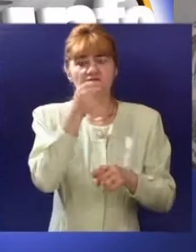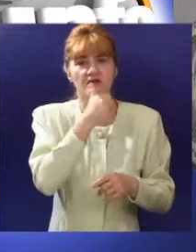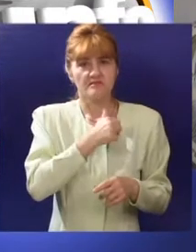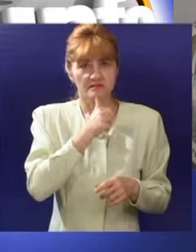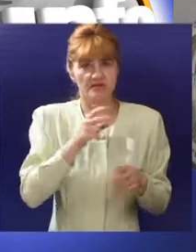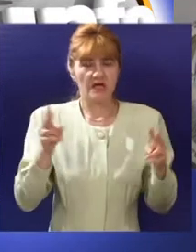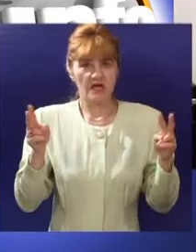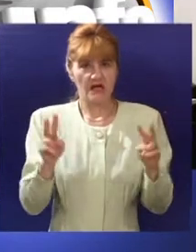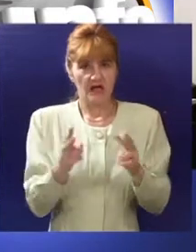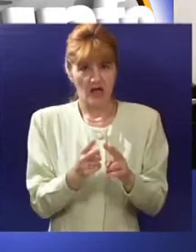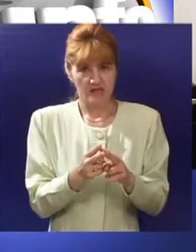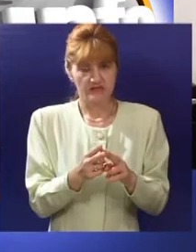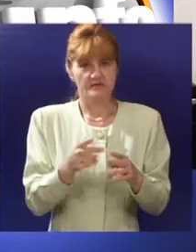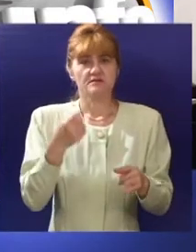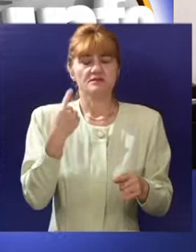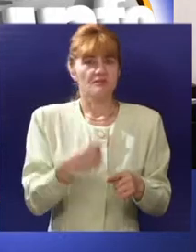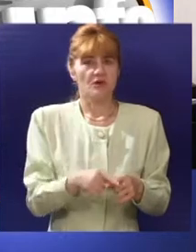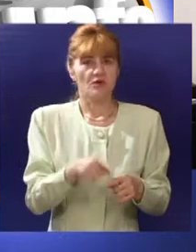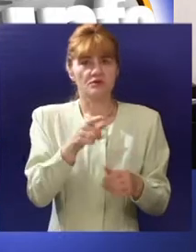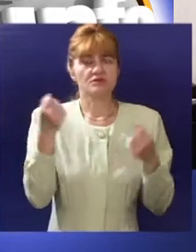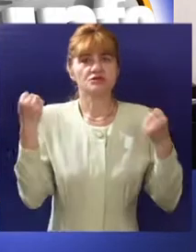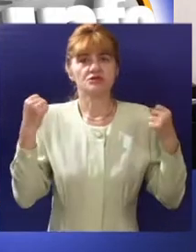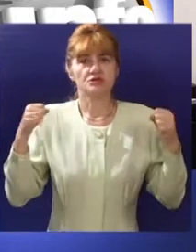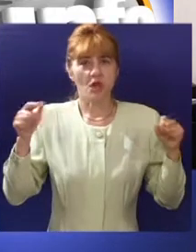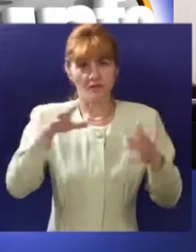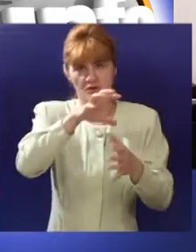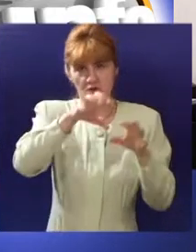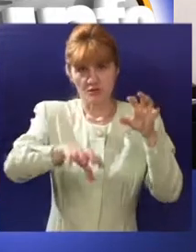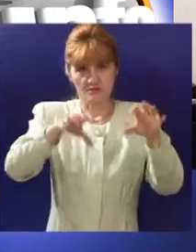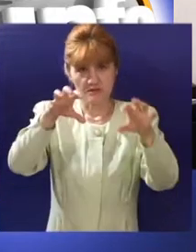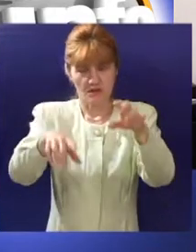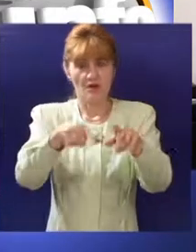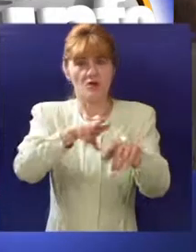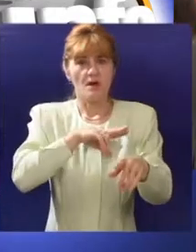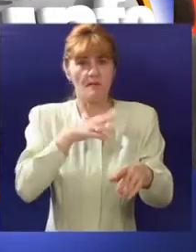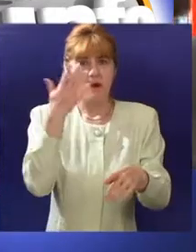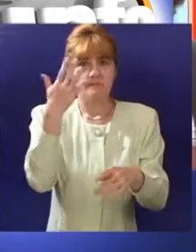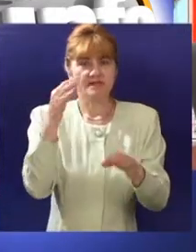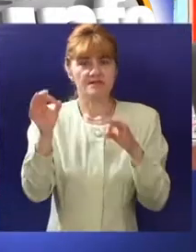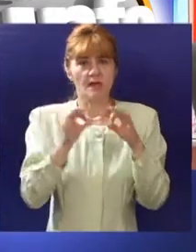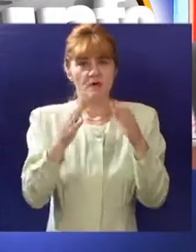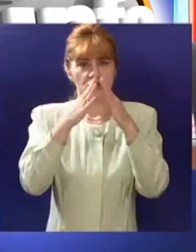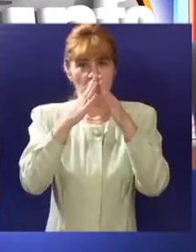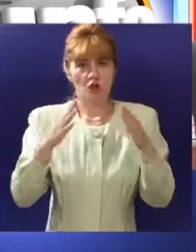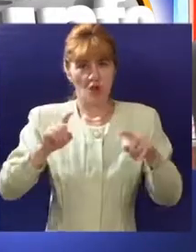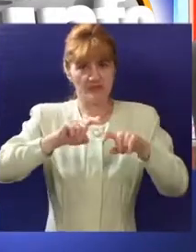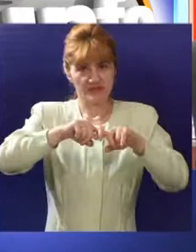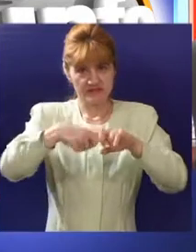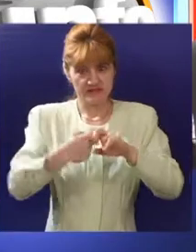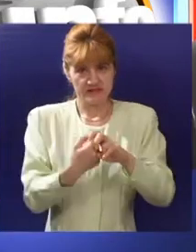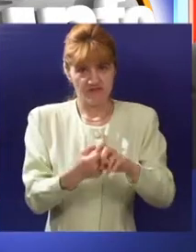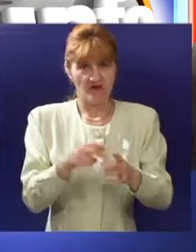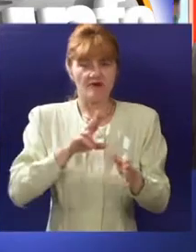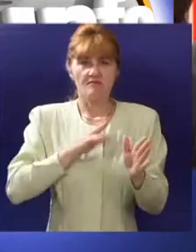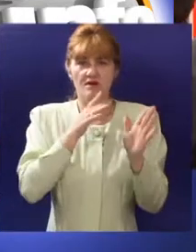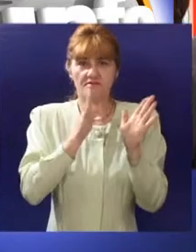carinsku proceduru u skraćenom postupku. Roba proizvedena u slobodnoj zoni, koja sadrži više od 50% domaće komponente, stiče